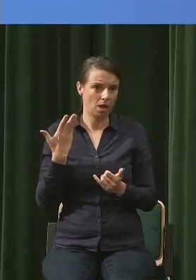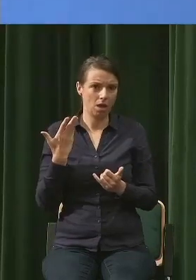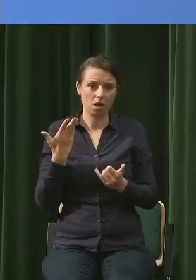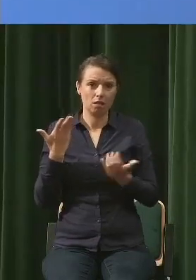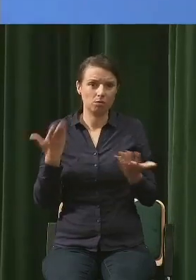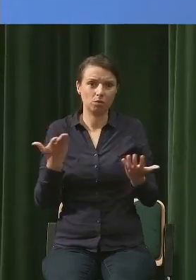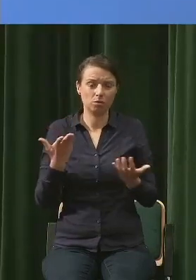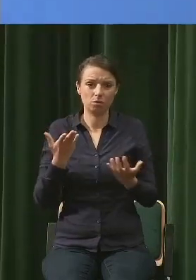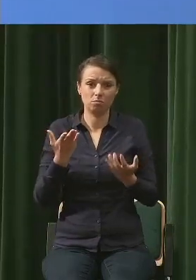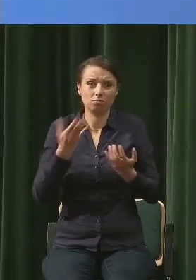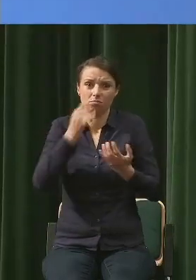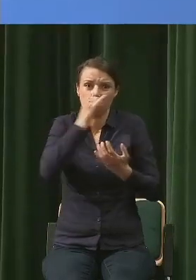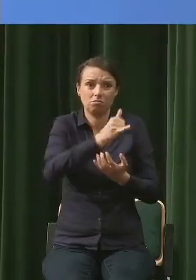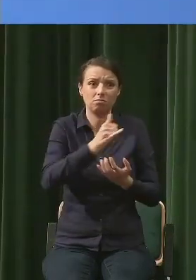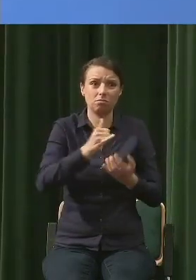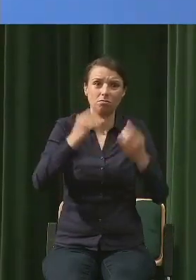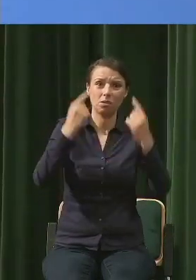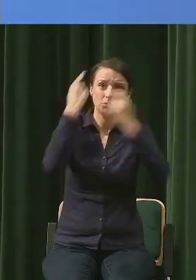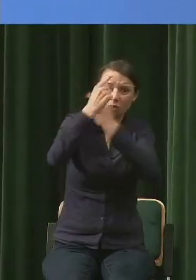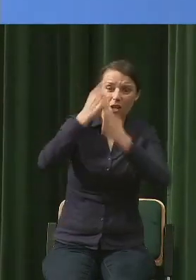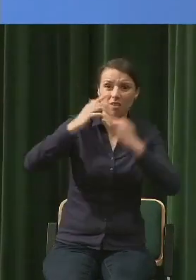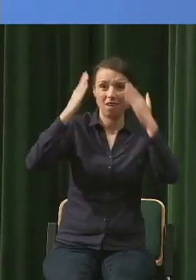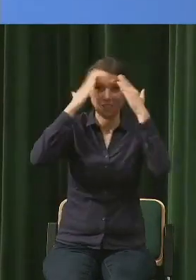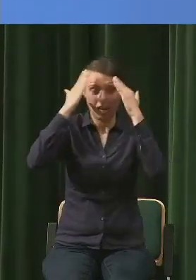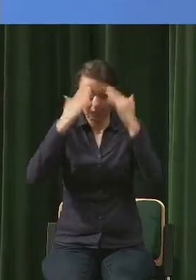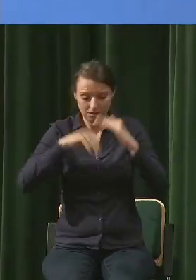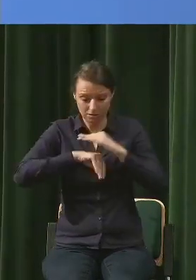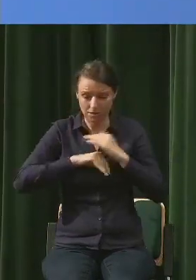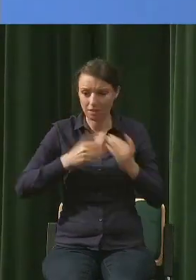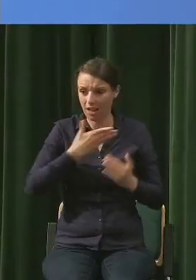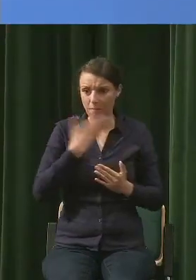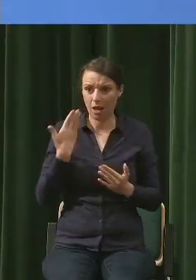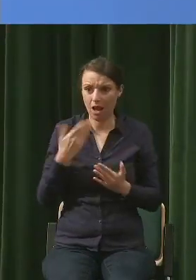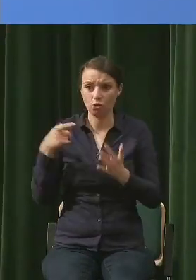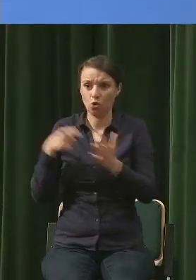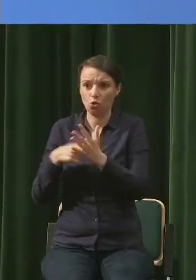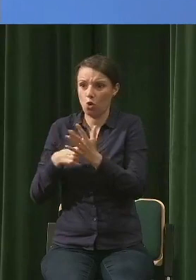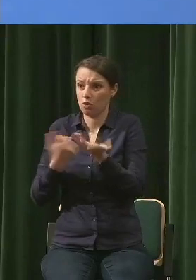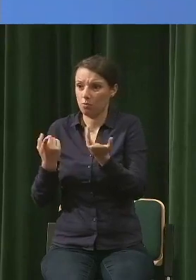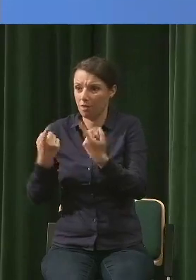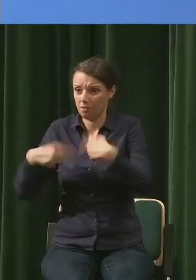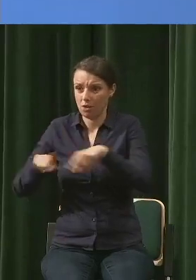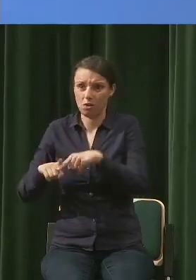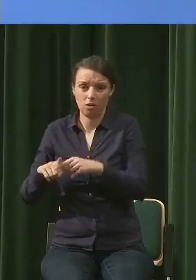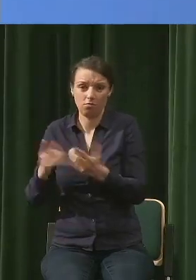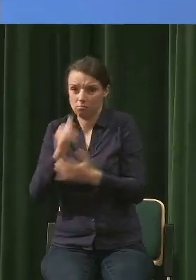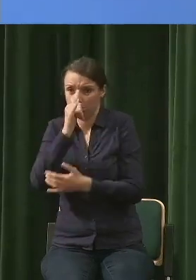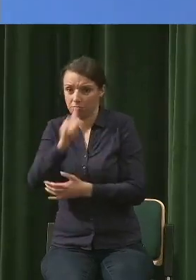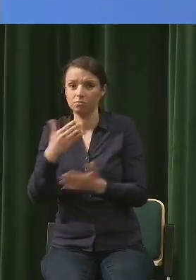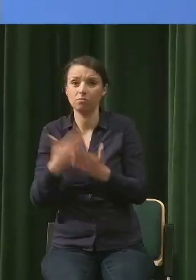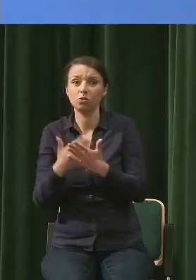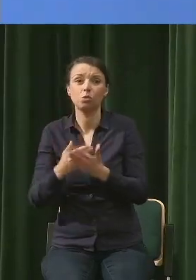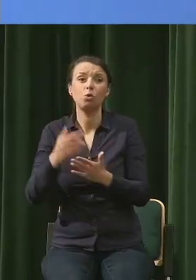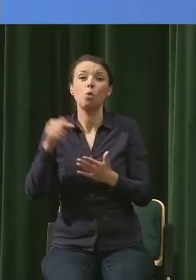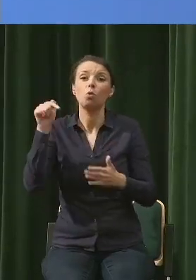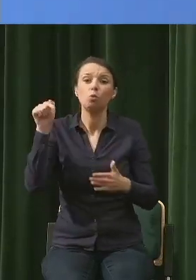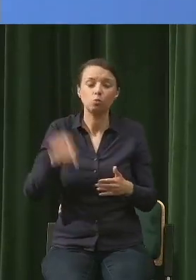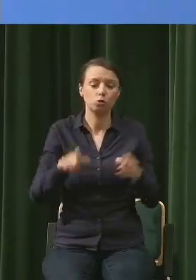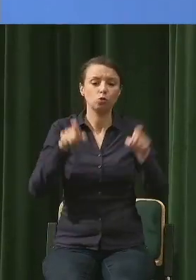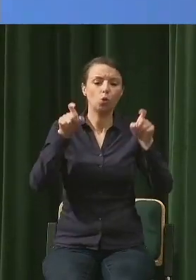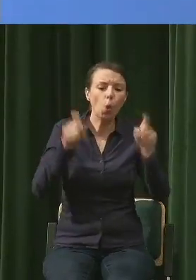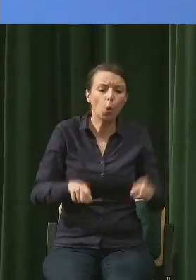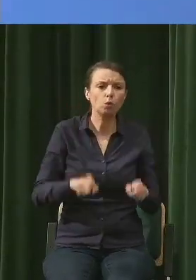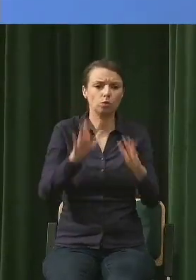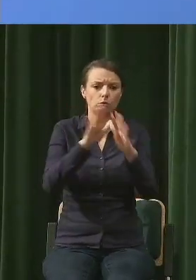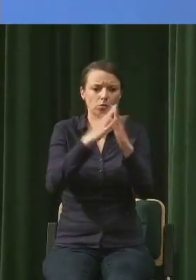nie ma wiedzy, nie ma tej pracy, bo niestety, żeby posiąść tę wiedzę, trzeba usiąść i studiować. To jest